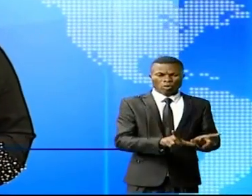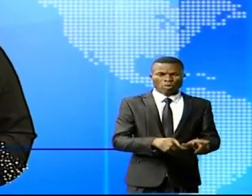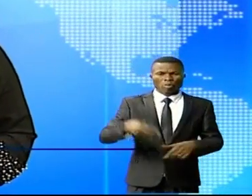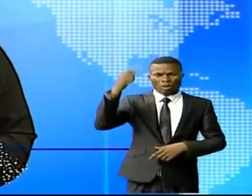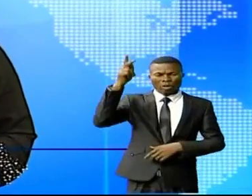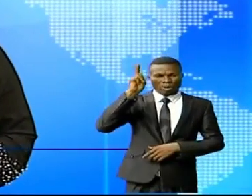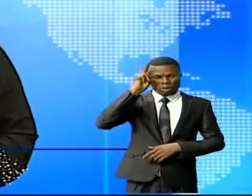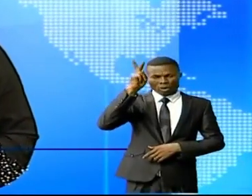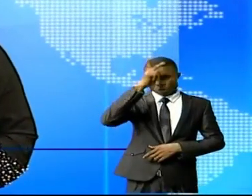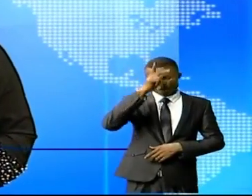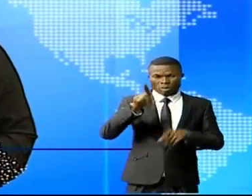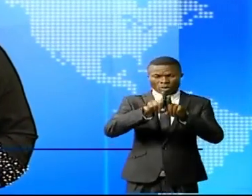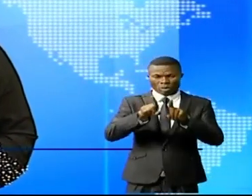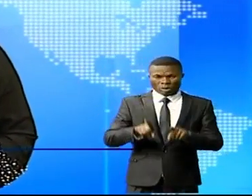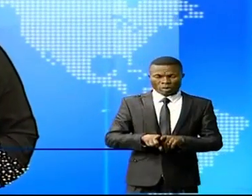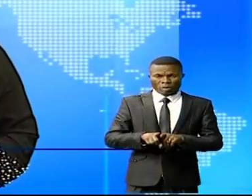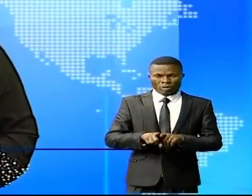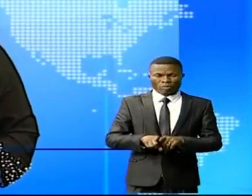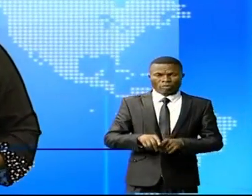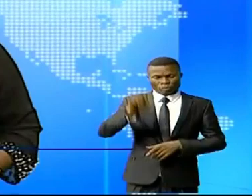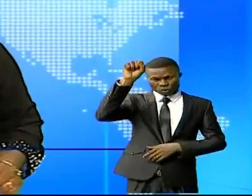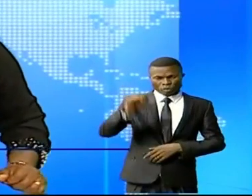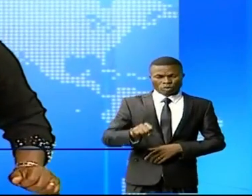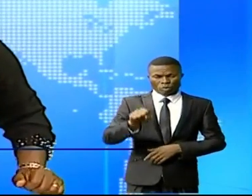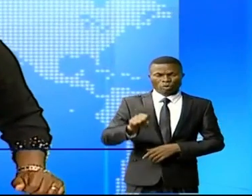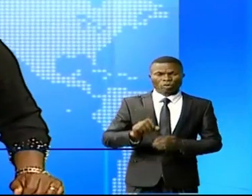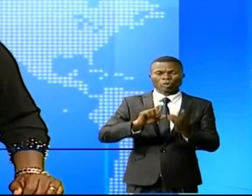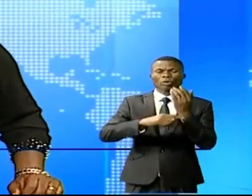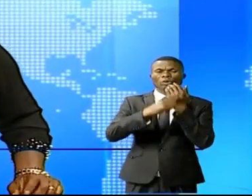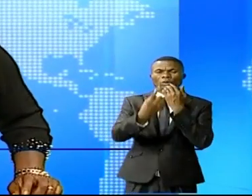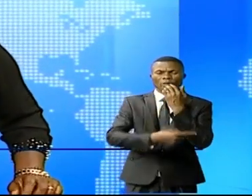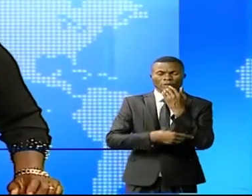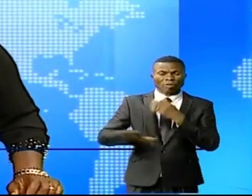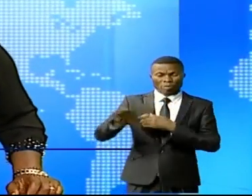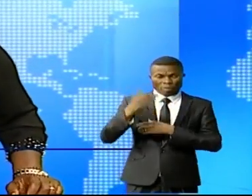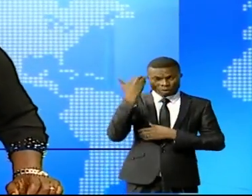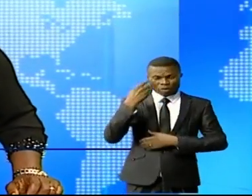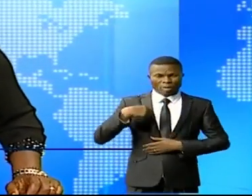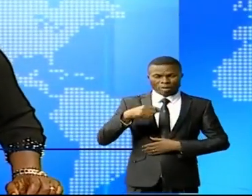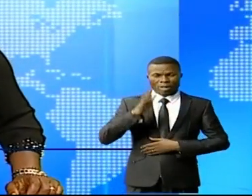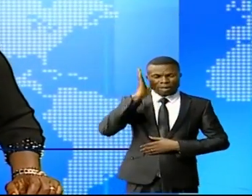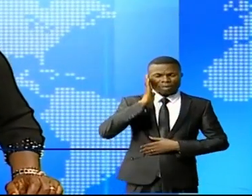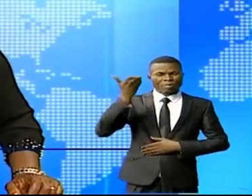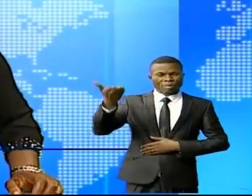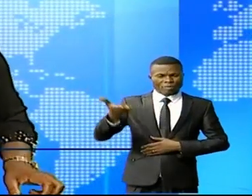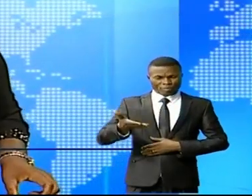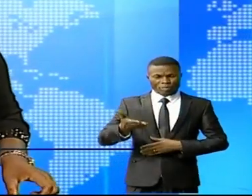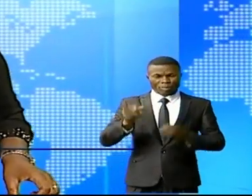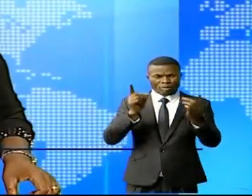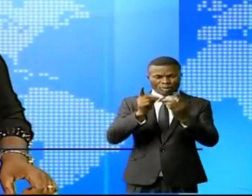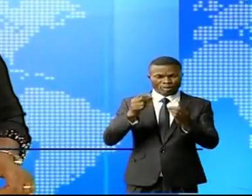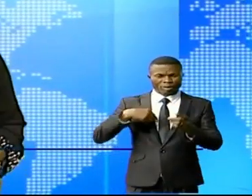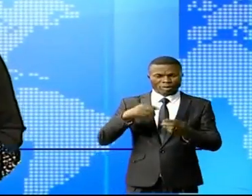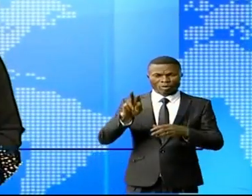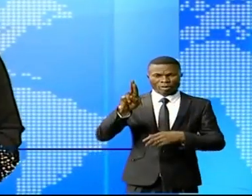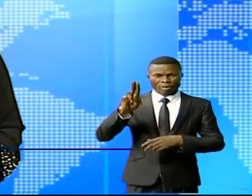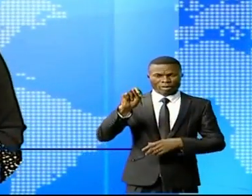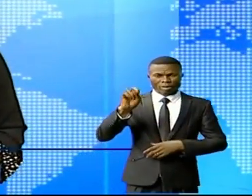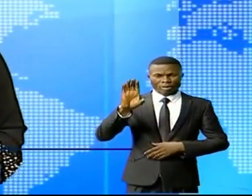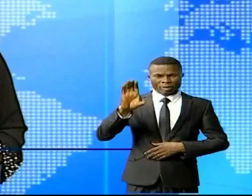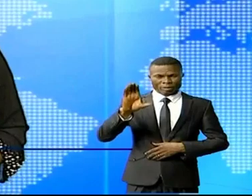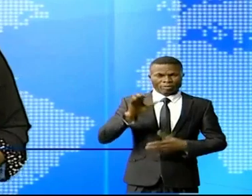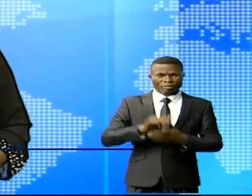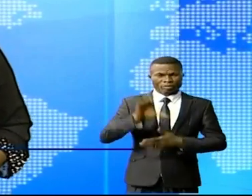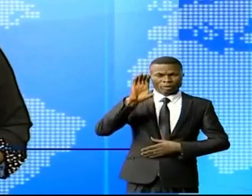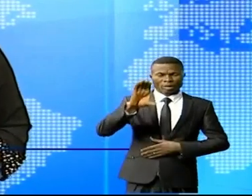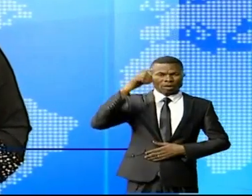mais également le sud Kivu. De partout où vous nous suivez, soyez le bienvenu si vous nous rejoignez. La